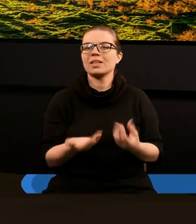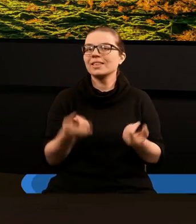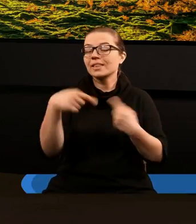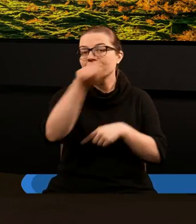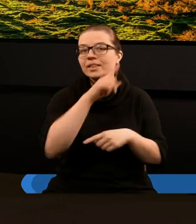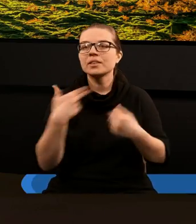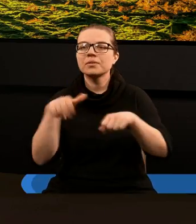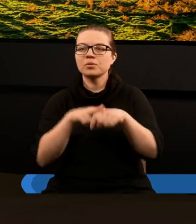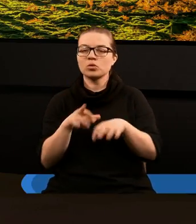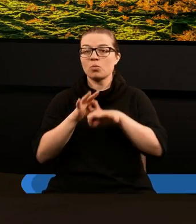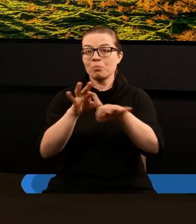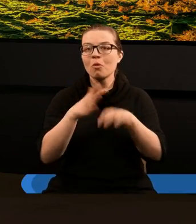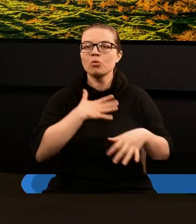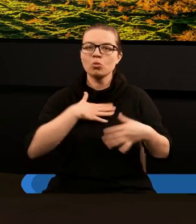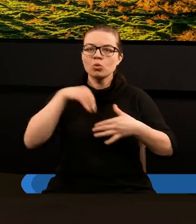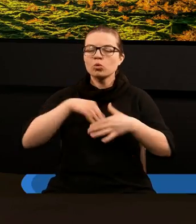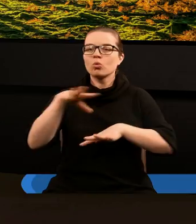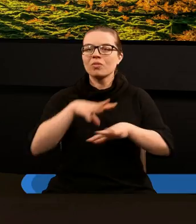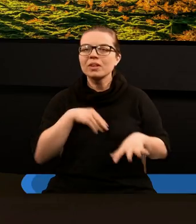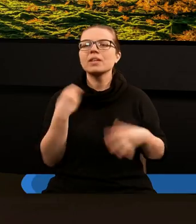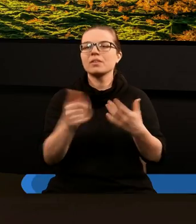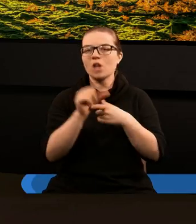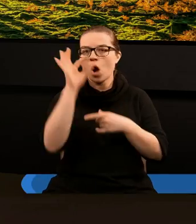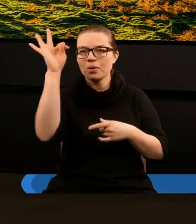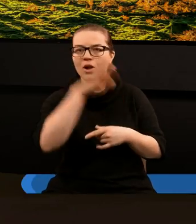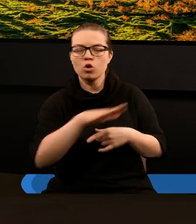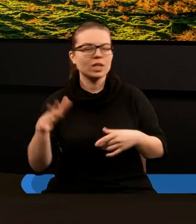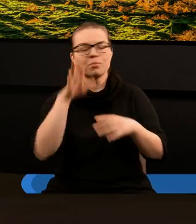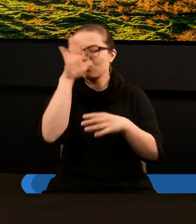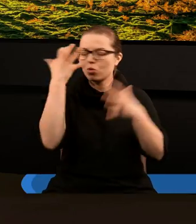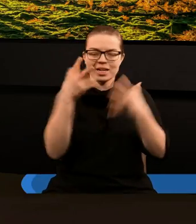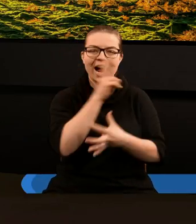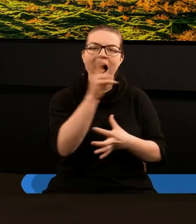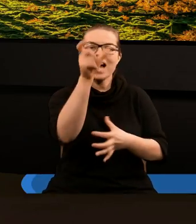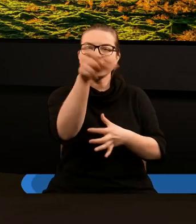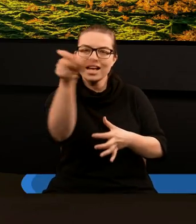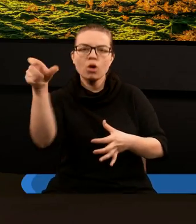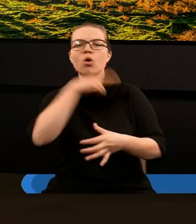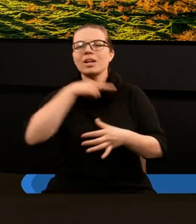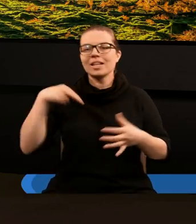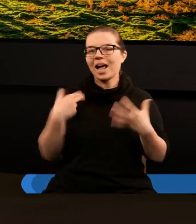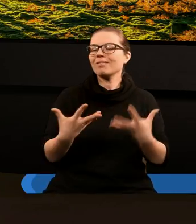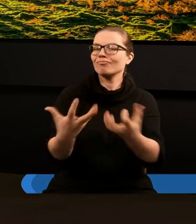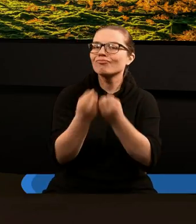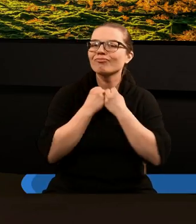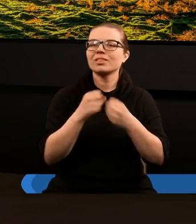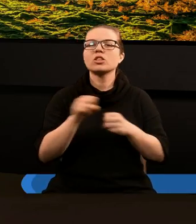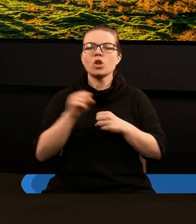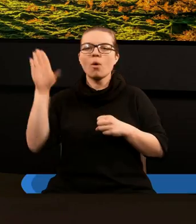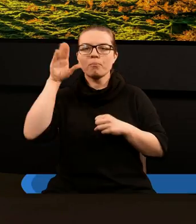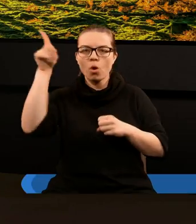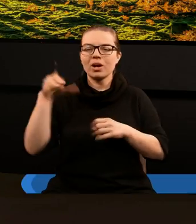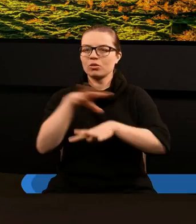Ci, którzy prowadzeni są przez Ducha Świętego są Jego dziećmi. Pan Bóg chce każdego z nas zapieczętować Duchem Swoim Świętym.